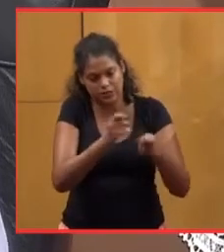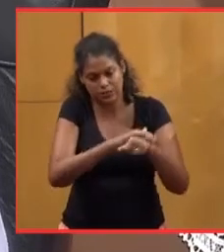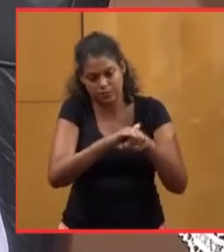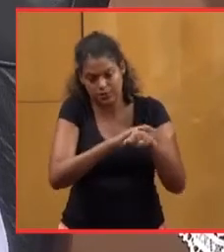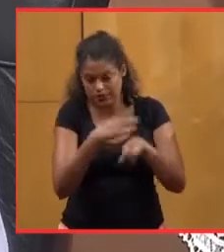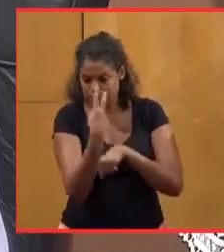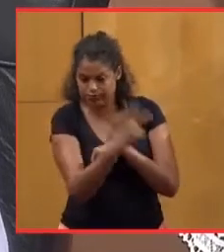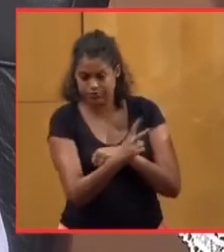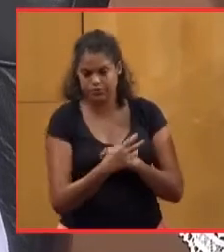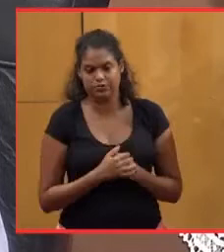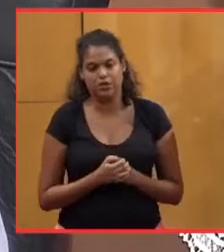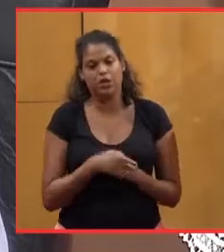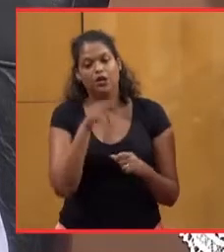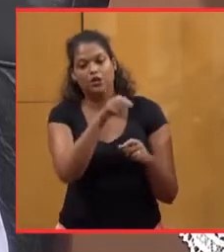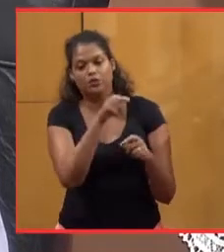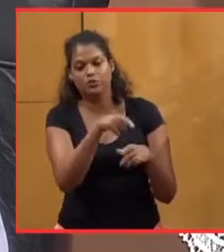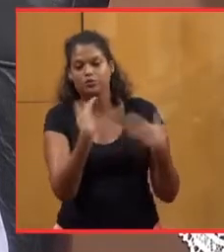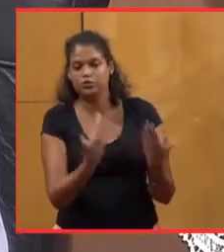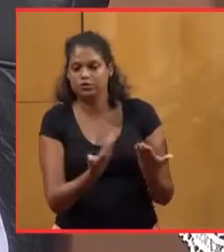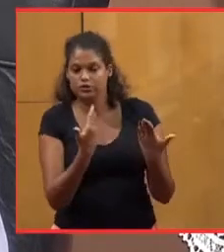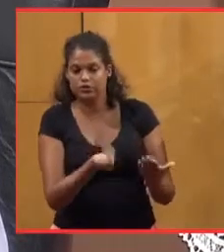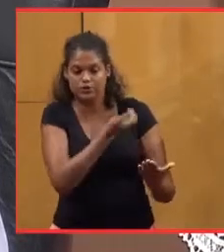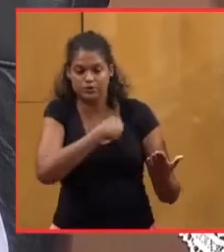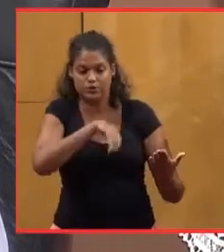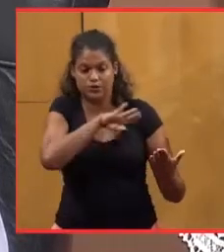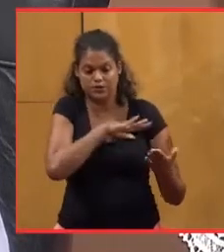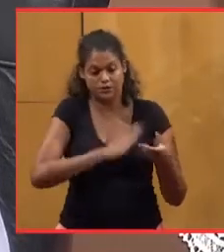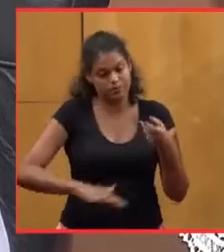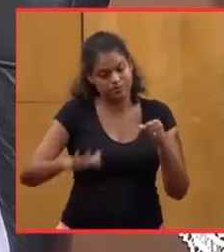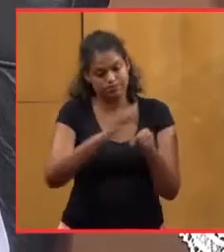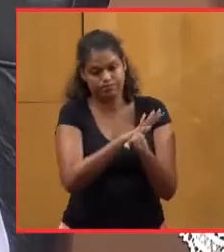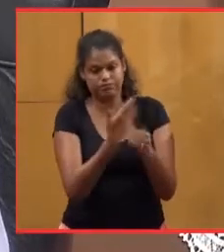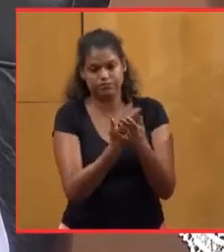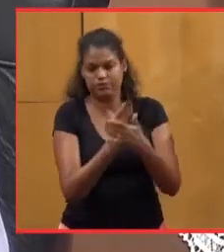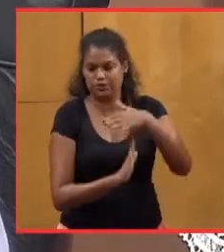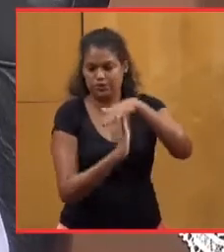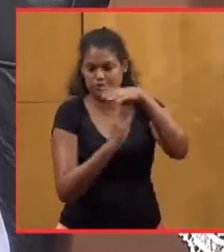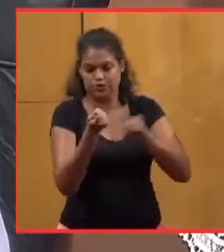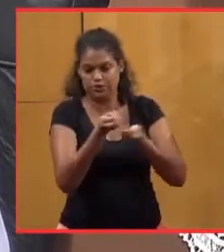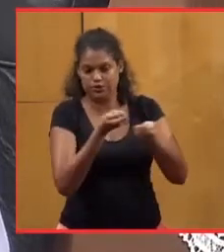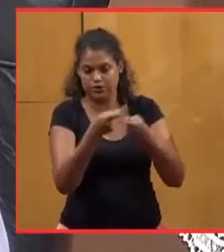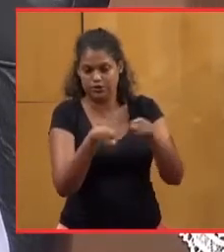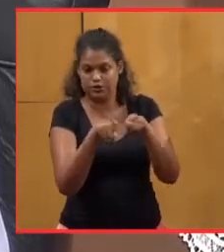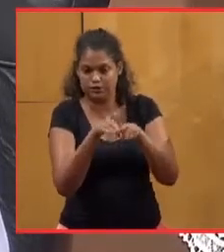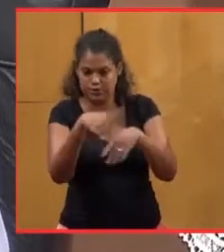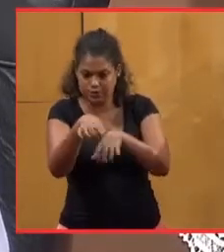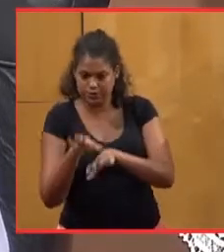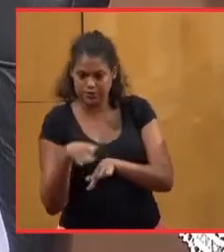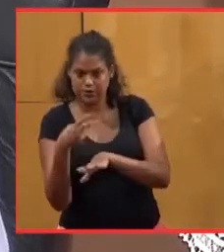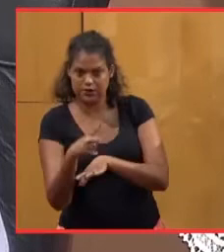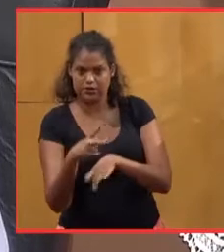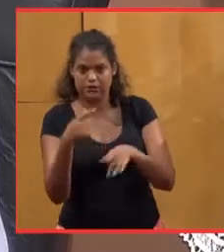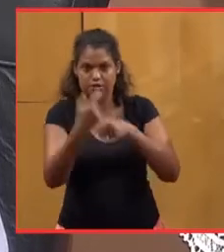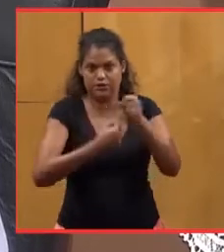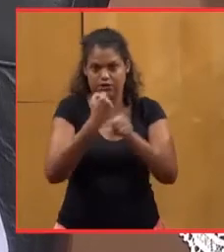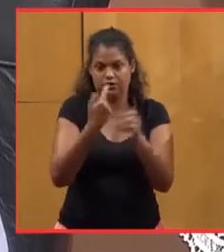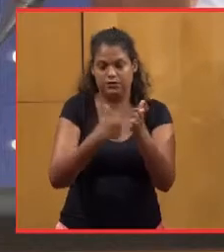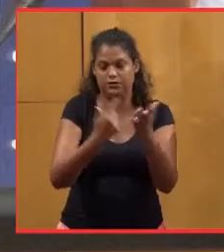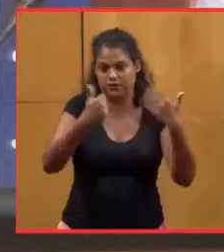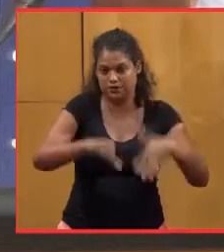Vous êtes donc entièrement et totalement responsable de ce compte de gestion et de ce compte administratif 2016.